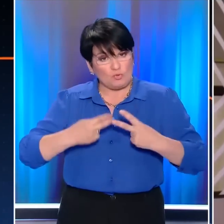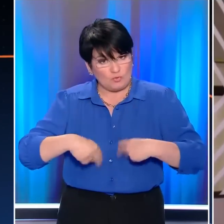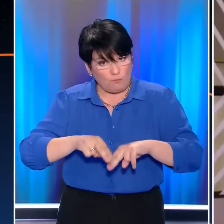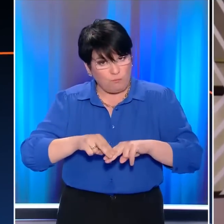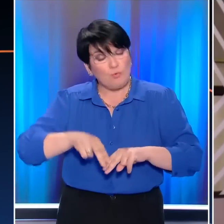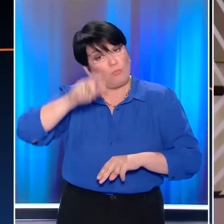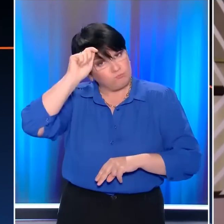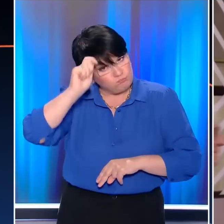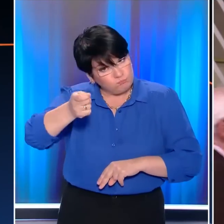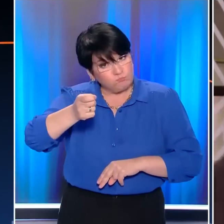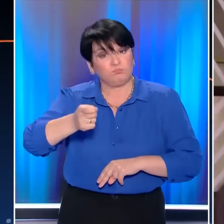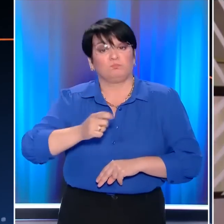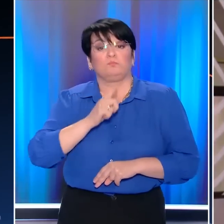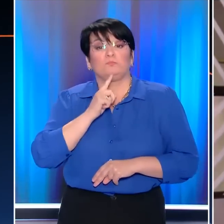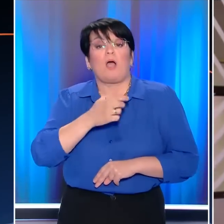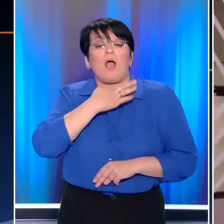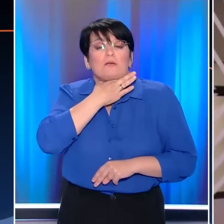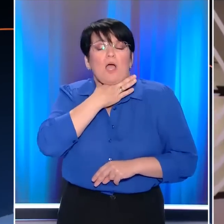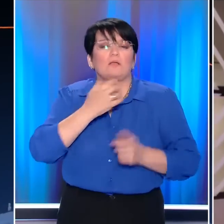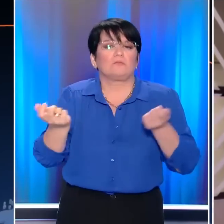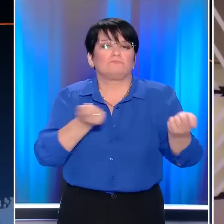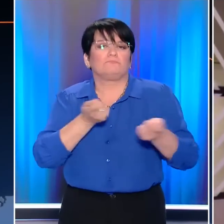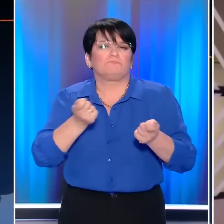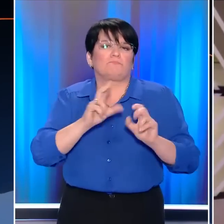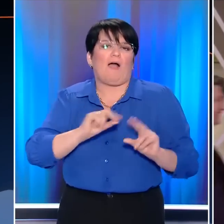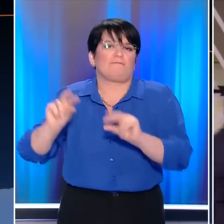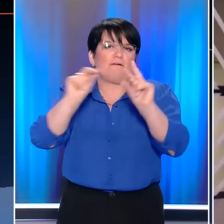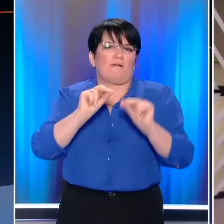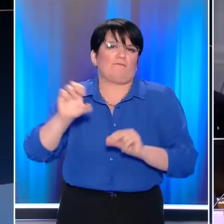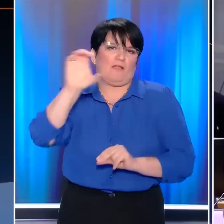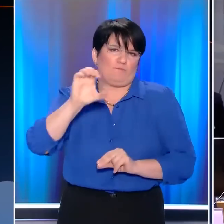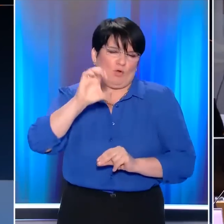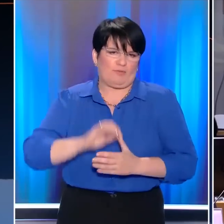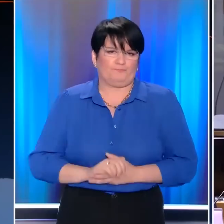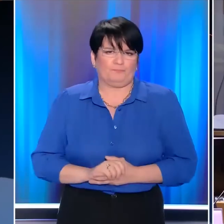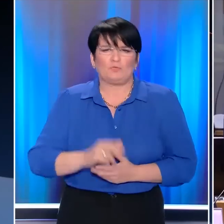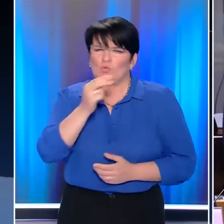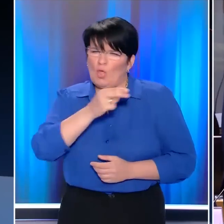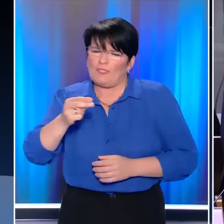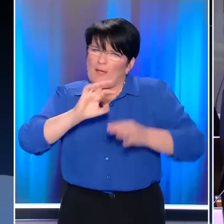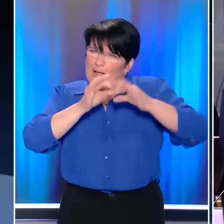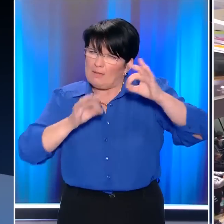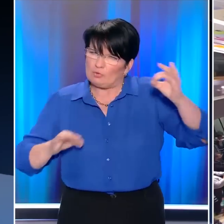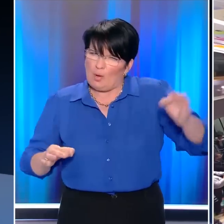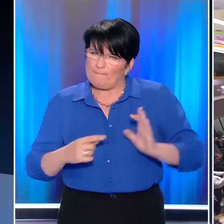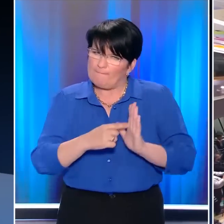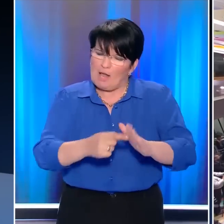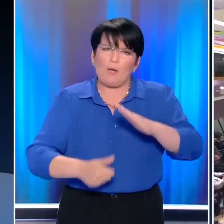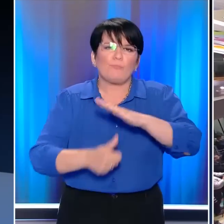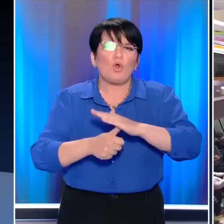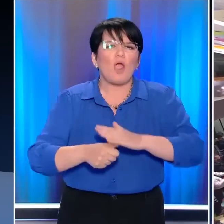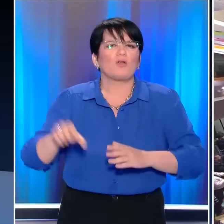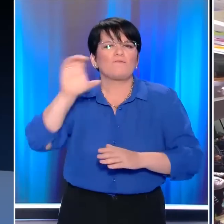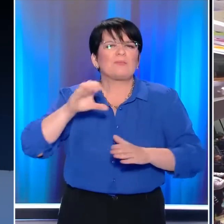αναγνωρίζουν ότι χρειάζεται μια συντονισμένη ευρωπαϊκή αντίδραση. Το θέμα θα συζητηθεί εκτενέστερα σήμερα. Παρουσία της Προέδρου της